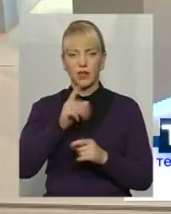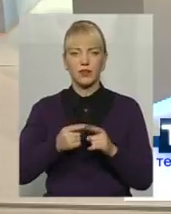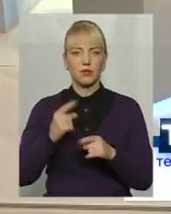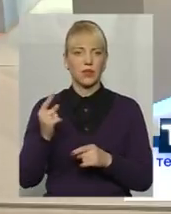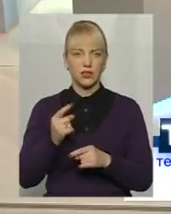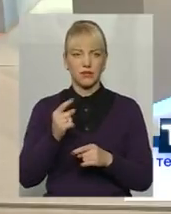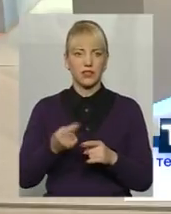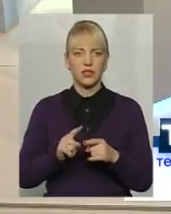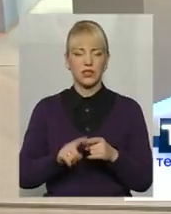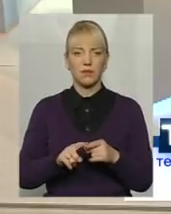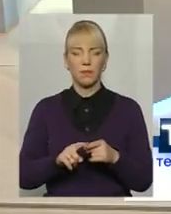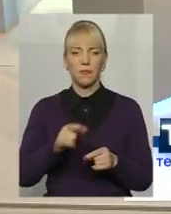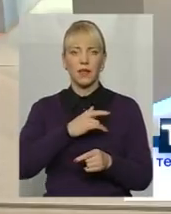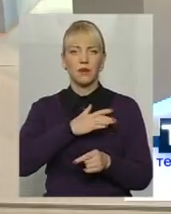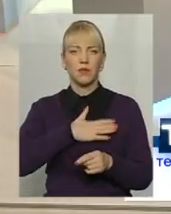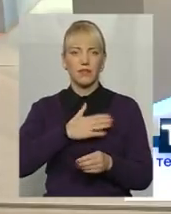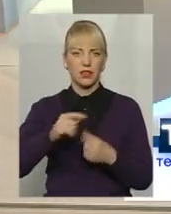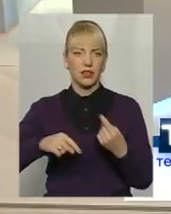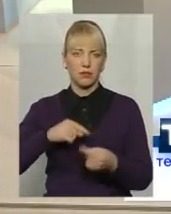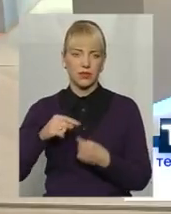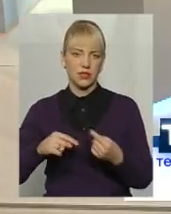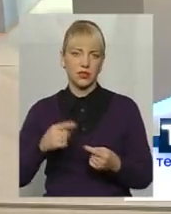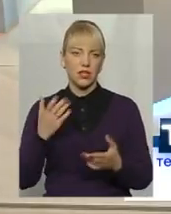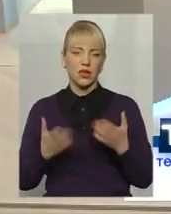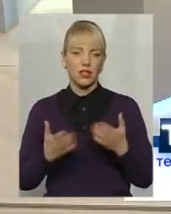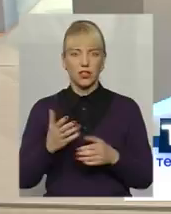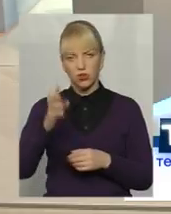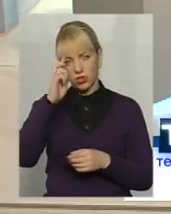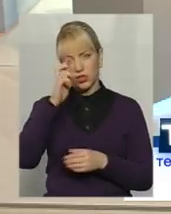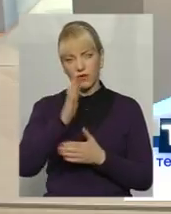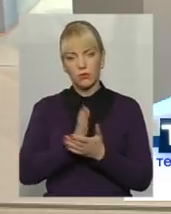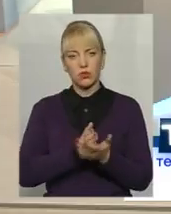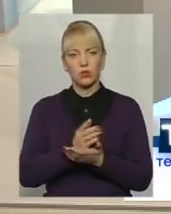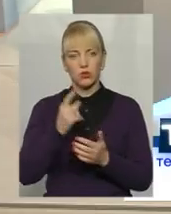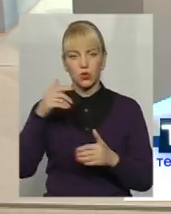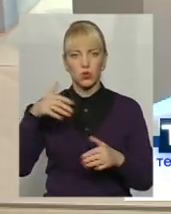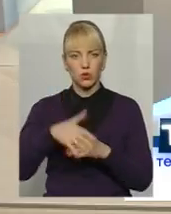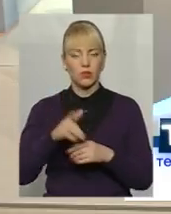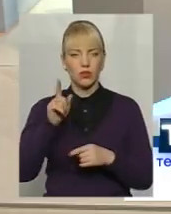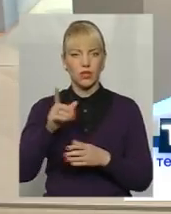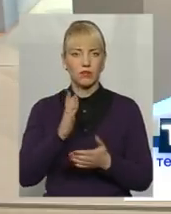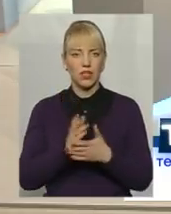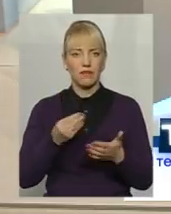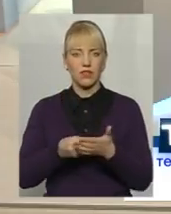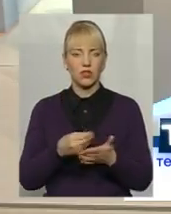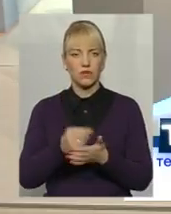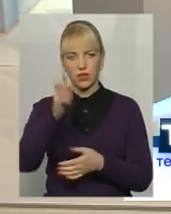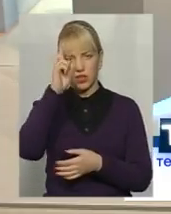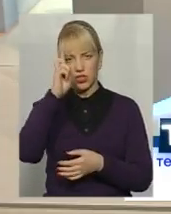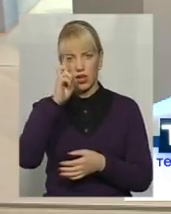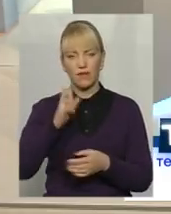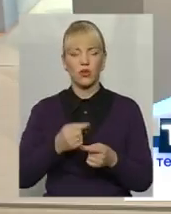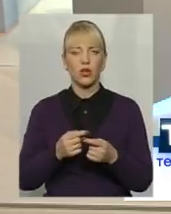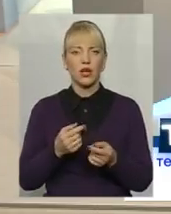це приватний бізнес. Якщо з державними службовцями, зрозуміло, там фінансування піде з державного чи